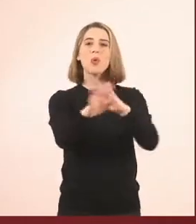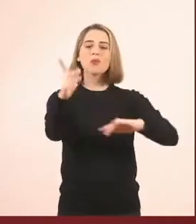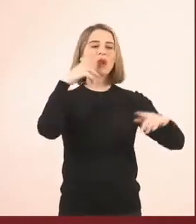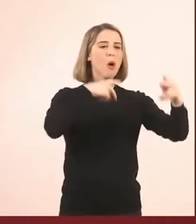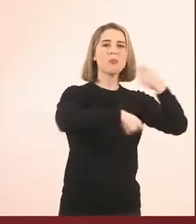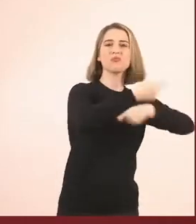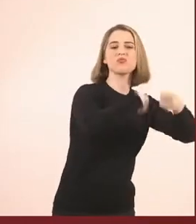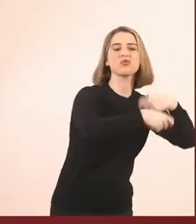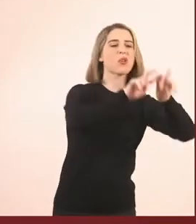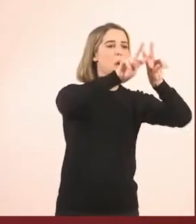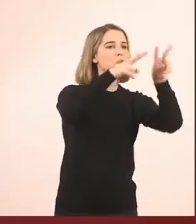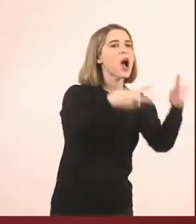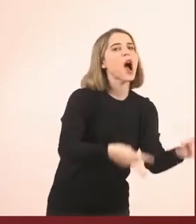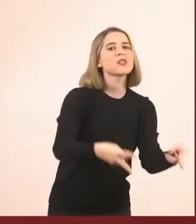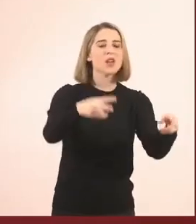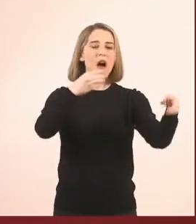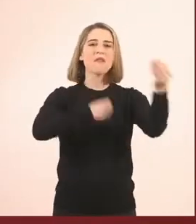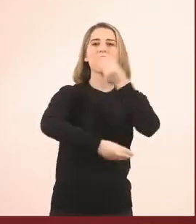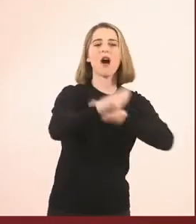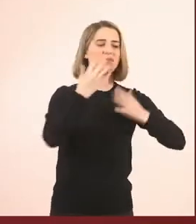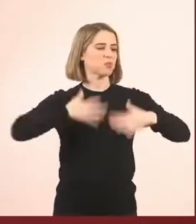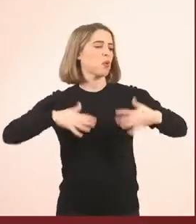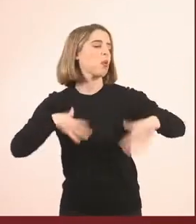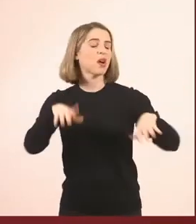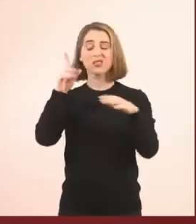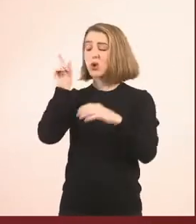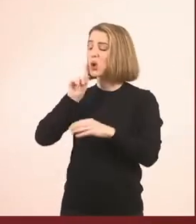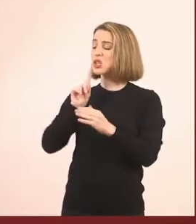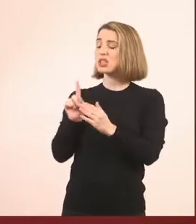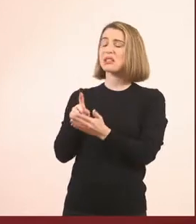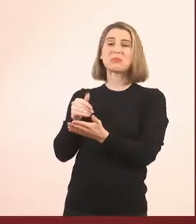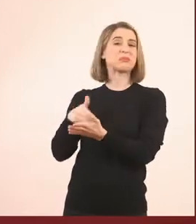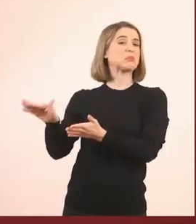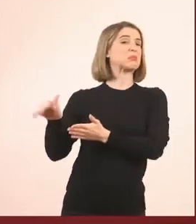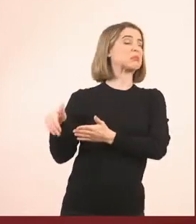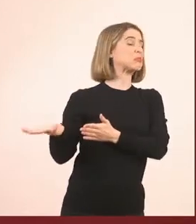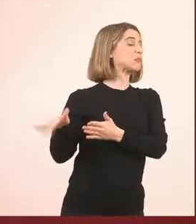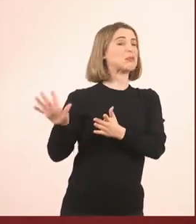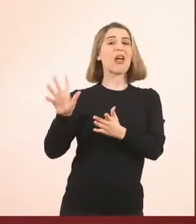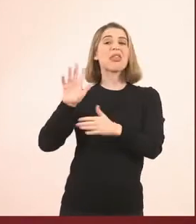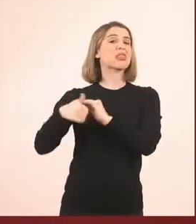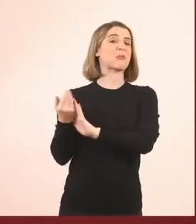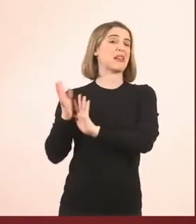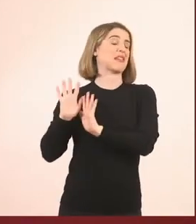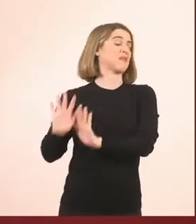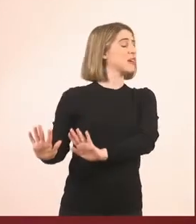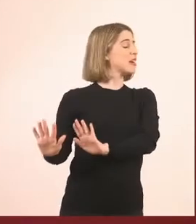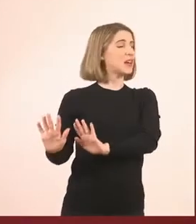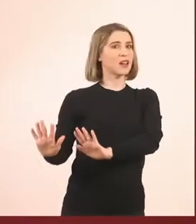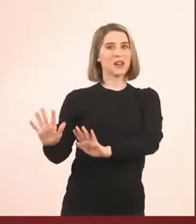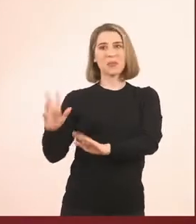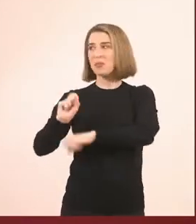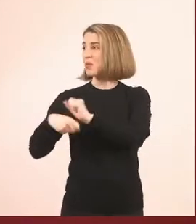χριστουγεννιάτικο τραπέζι και δεν δίνει σημασία σε ένα κοριτσάκι το οποίο προσπαθεί να του πουλήσει ένα κουτάκι